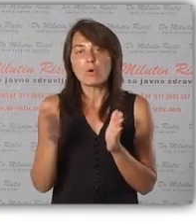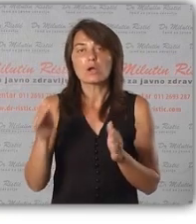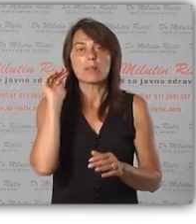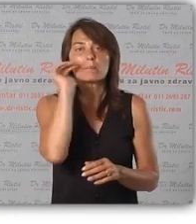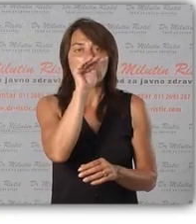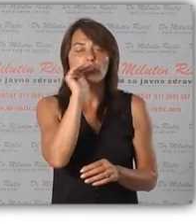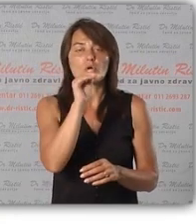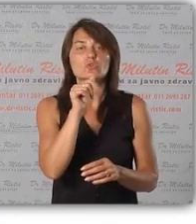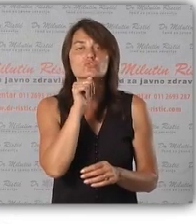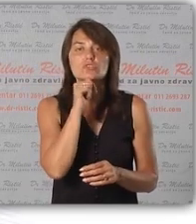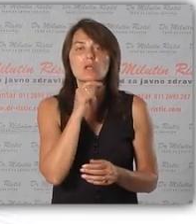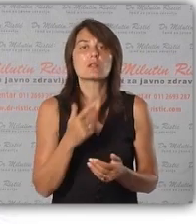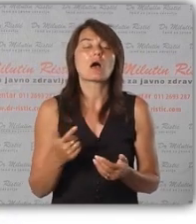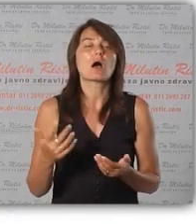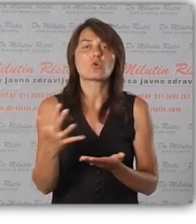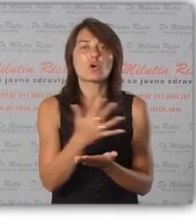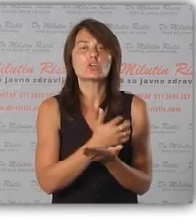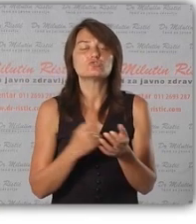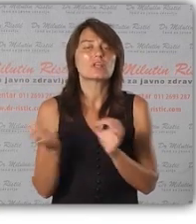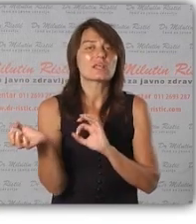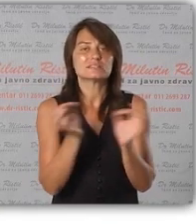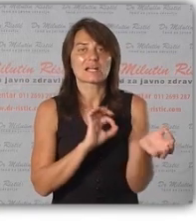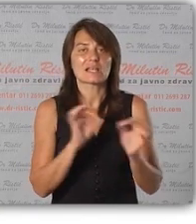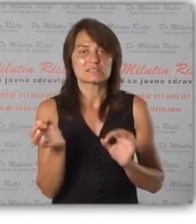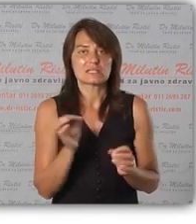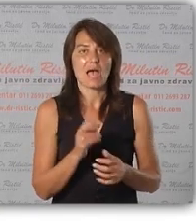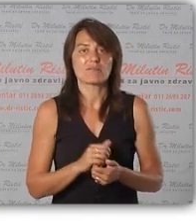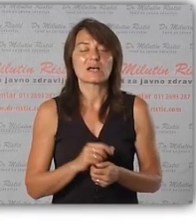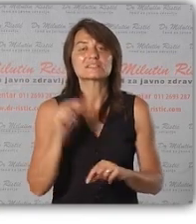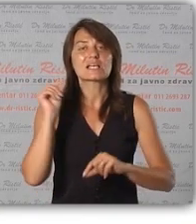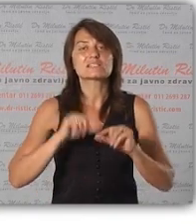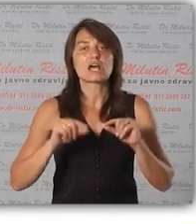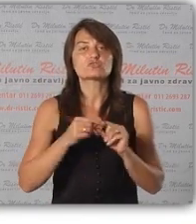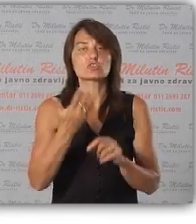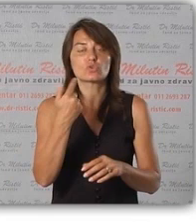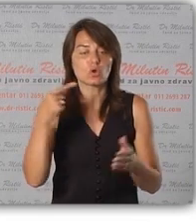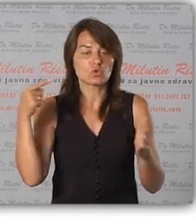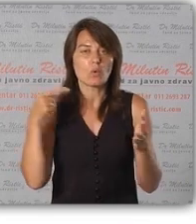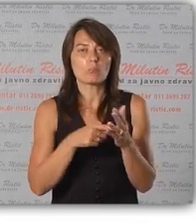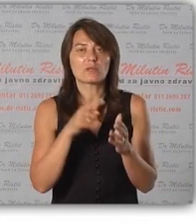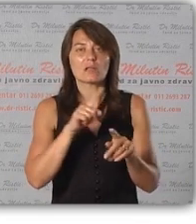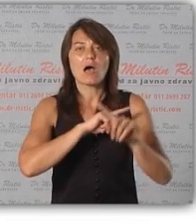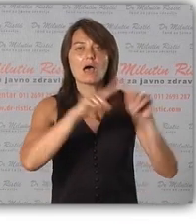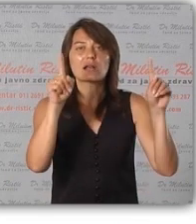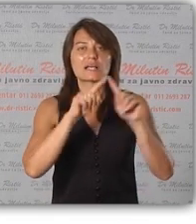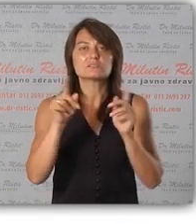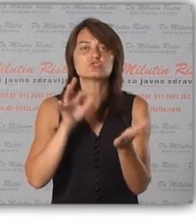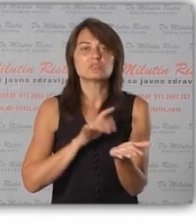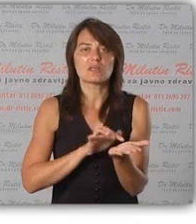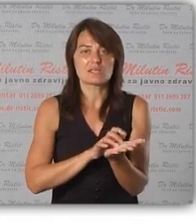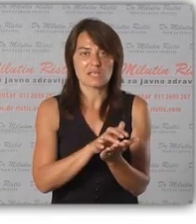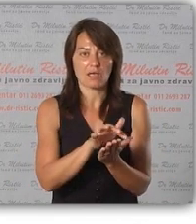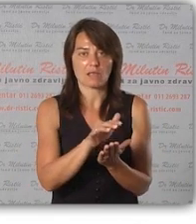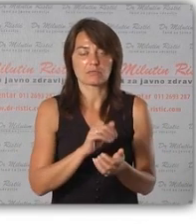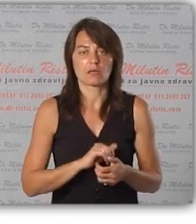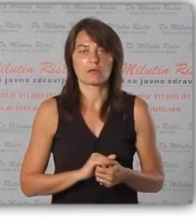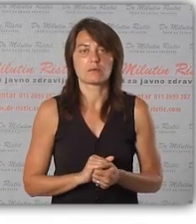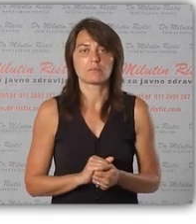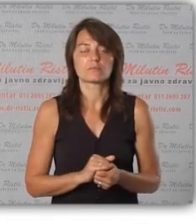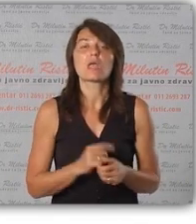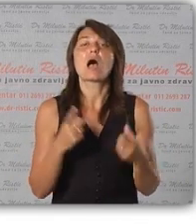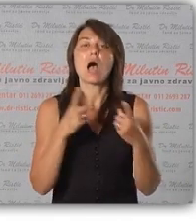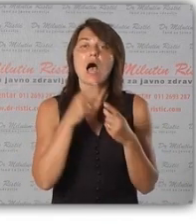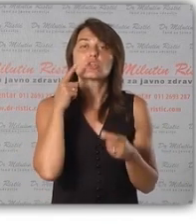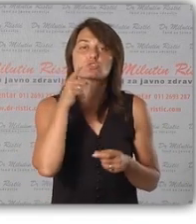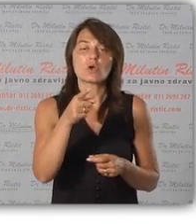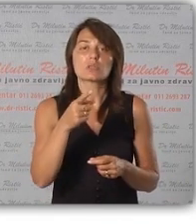naravno, preporučeno korišćenje repelenata, odnosno sredstava za zaštitu od uboda različitih insekata.